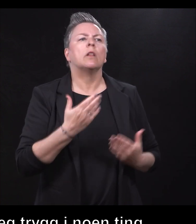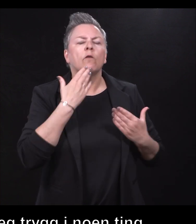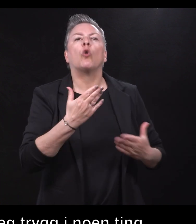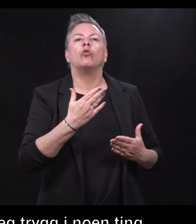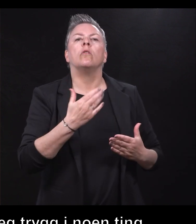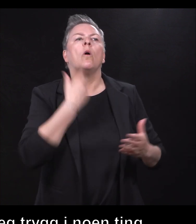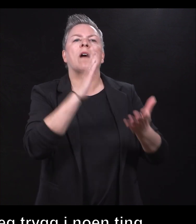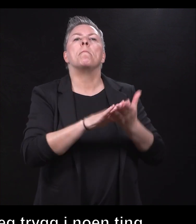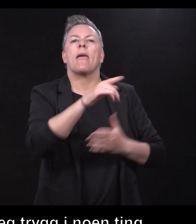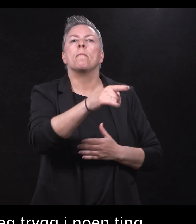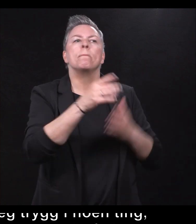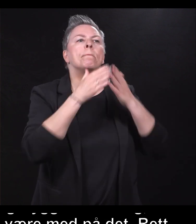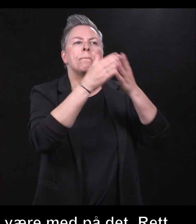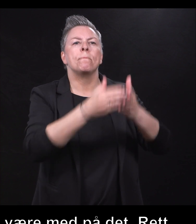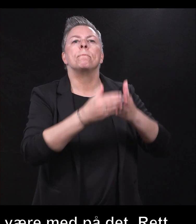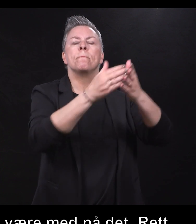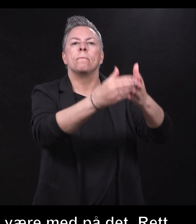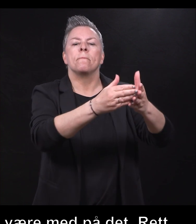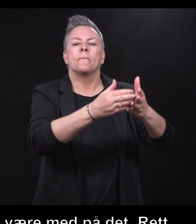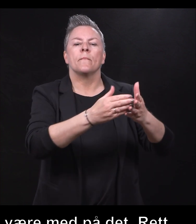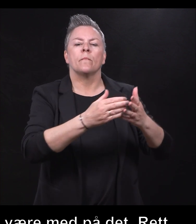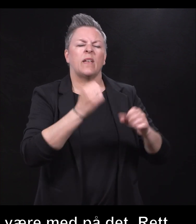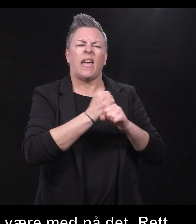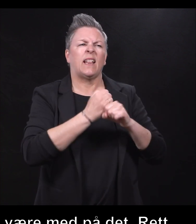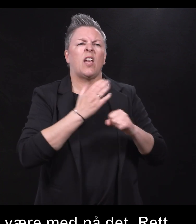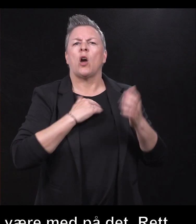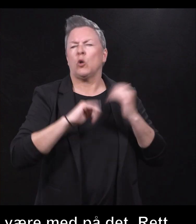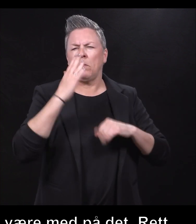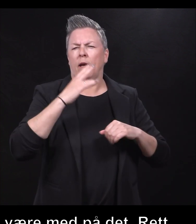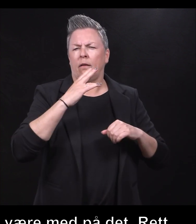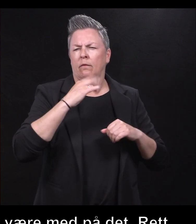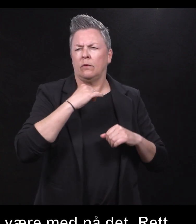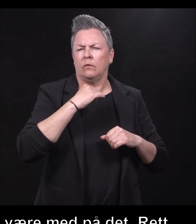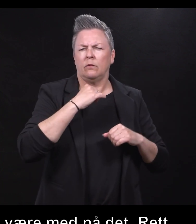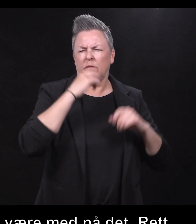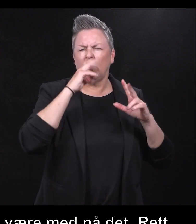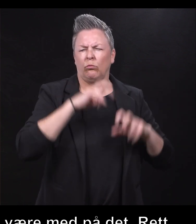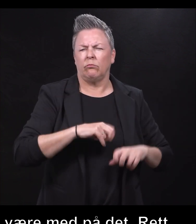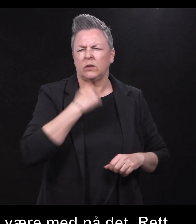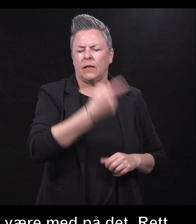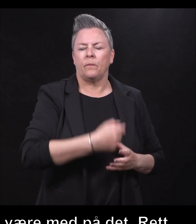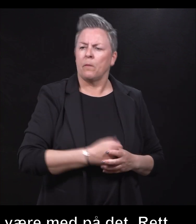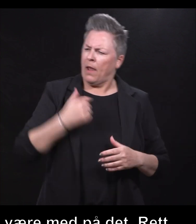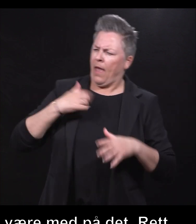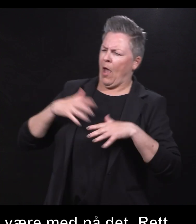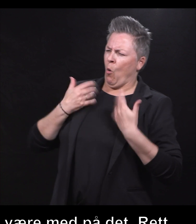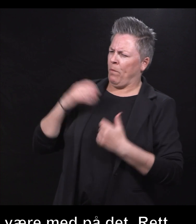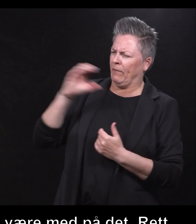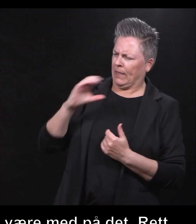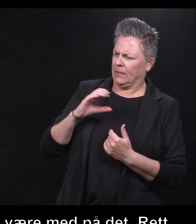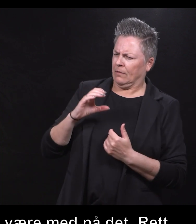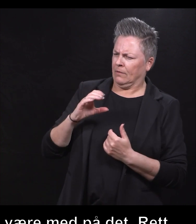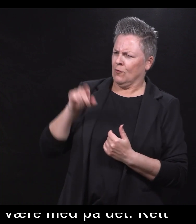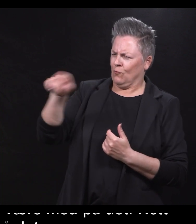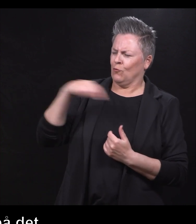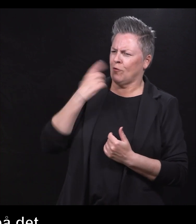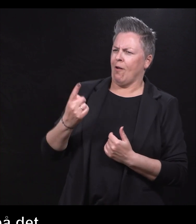på det, rett og slett. Jeg har ikke noe mer å utdype akkurat der. Jeg opplever jo, Christian, at det du sier er at du har hatt